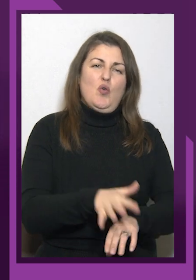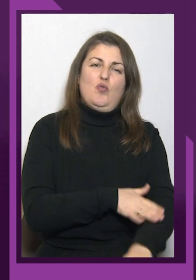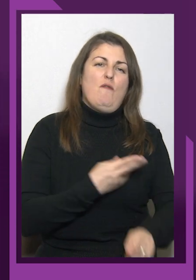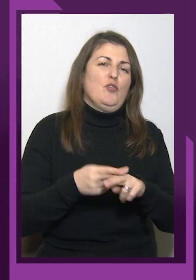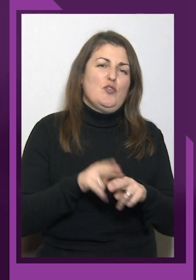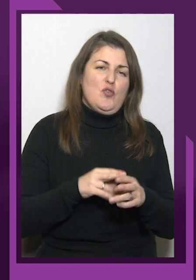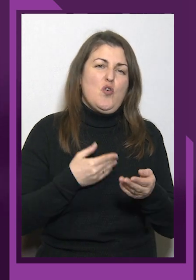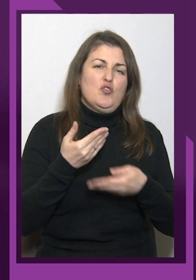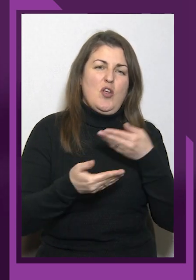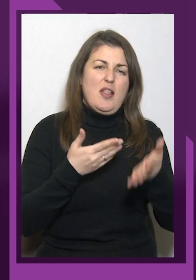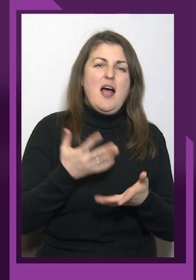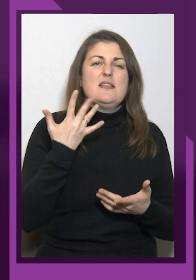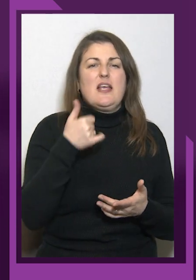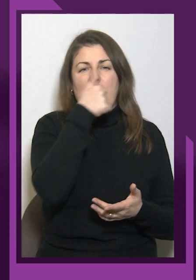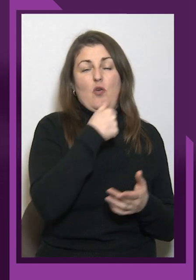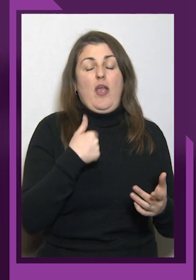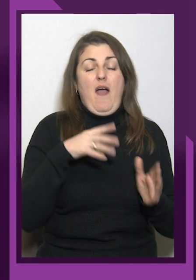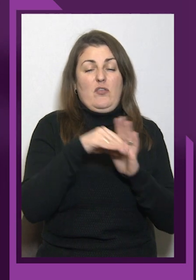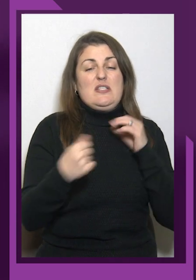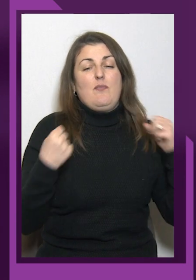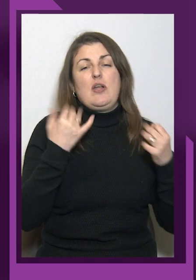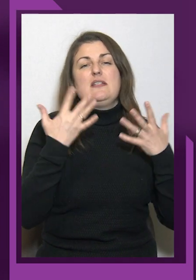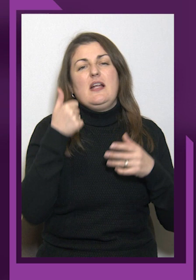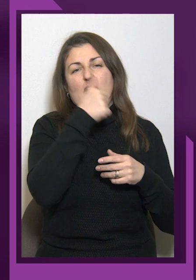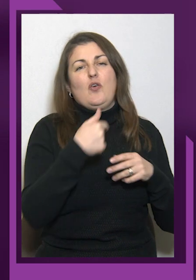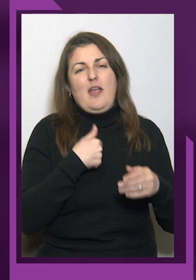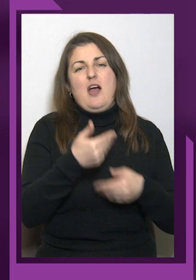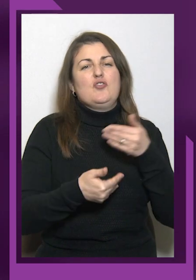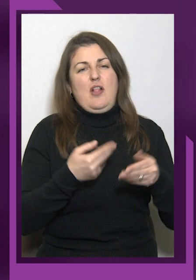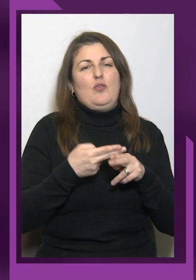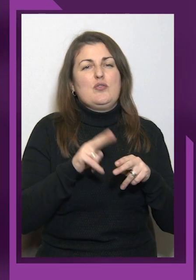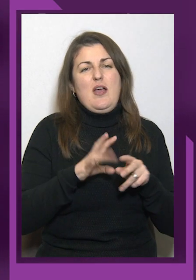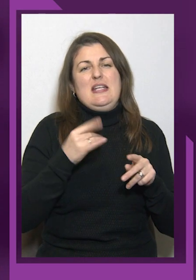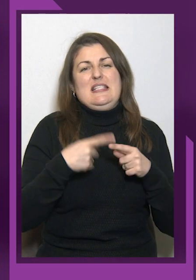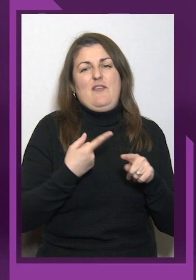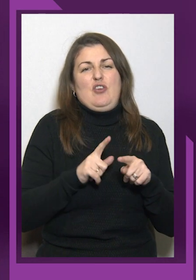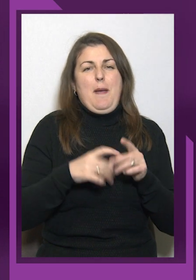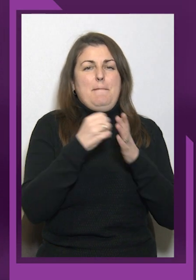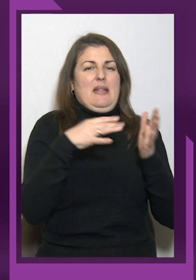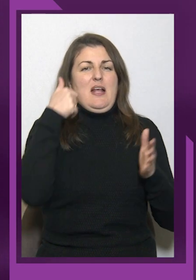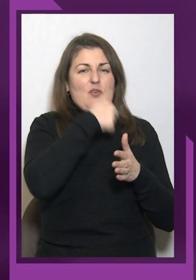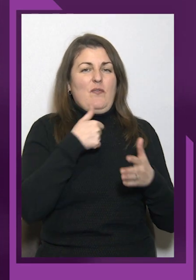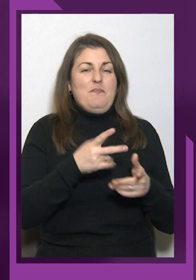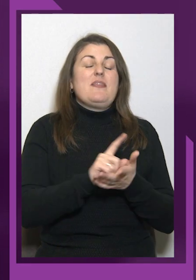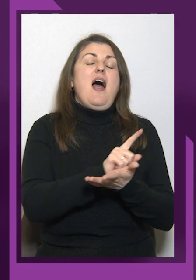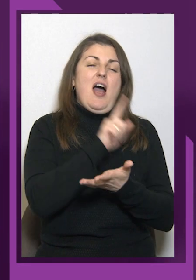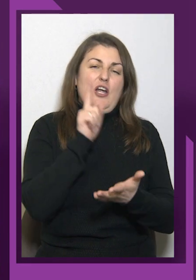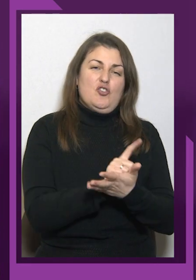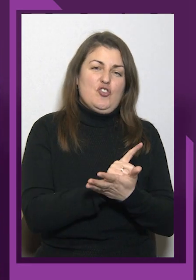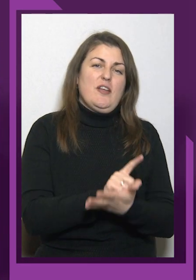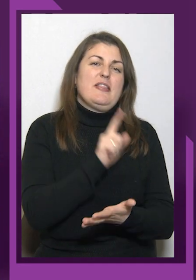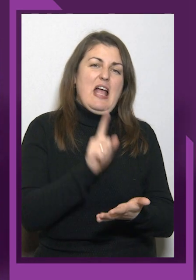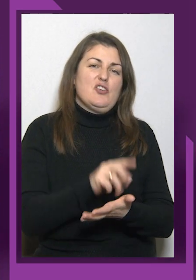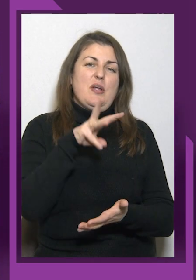років я шла. І це вже 15 років. Нарешті Марина Копійка стала чемпіонкою Європи.